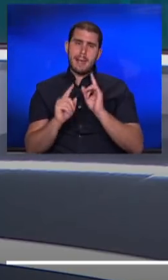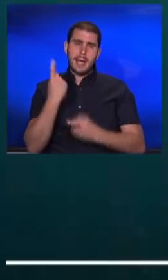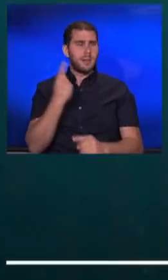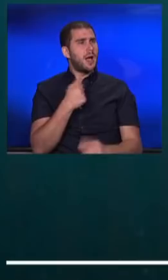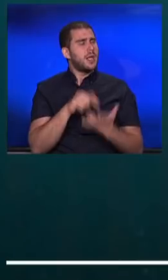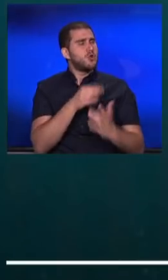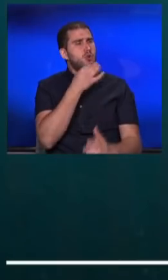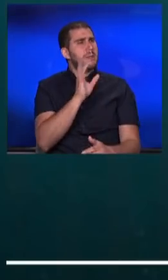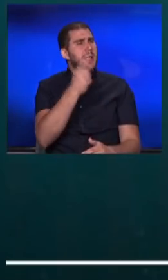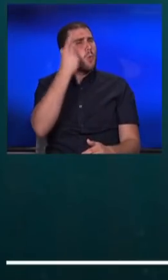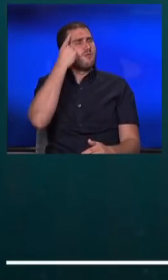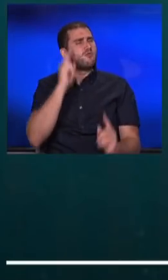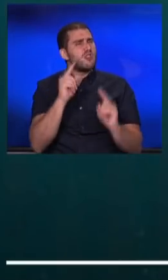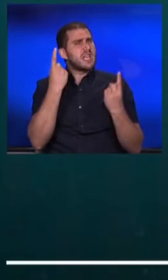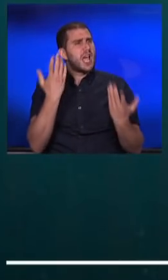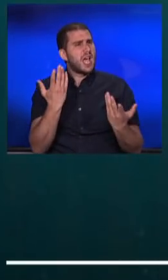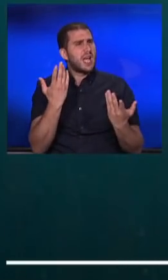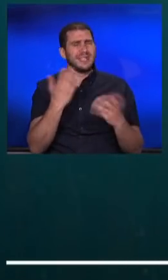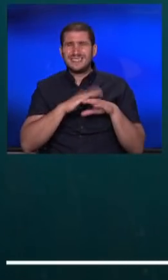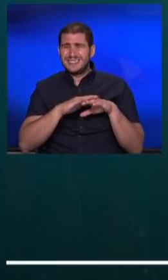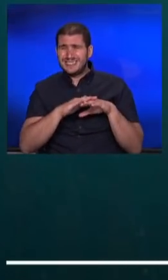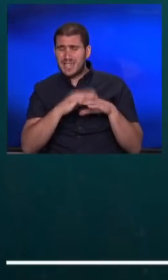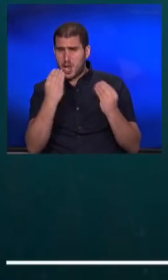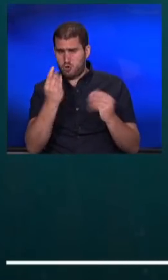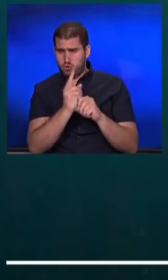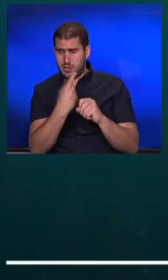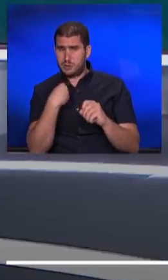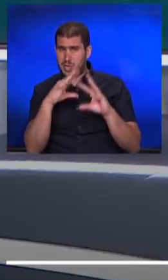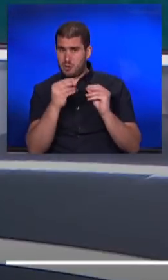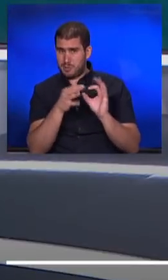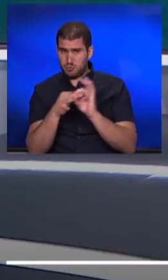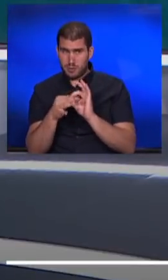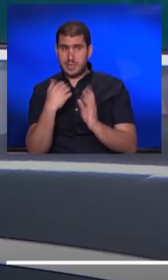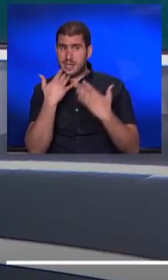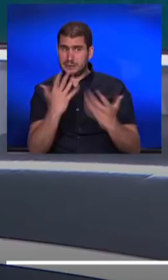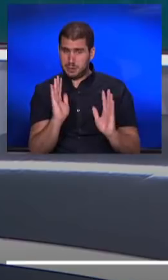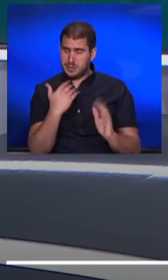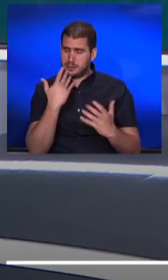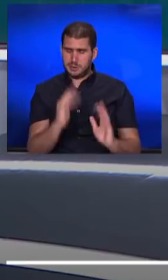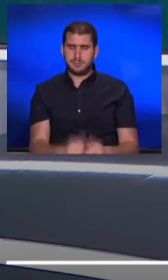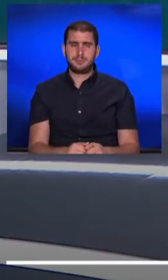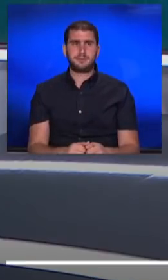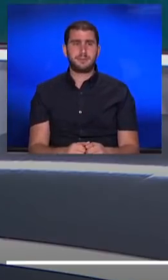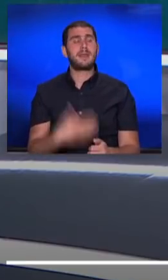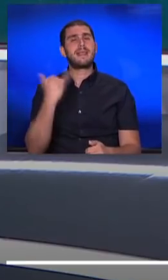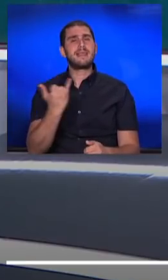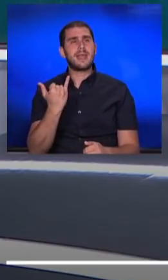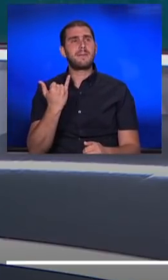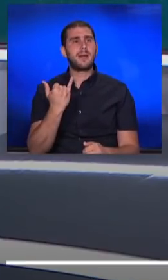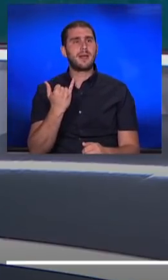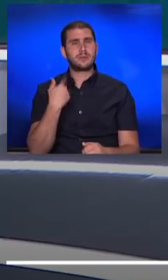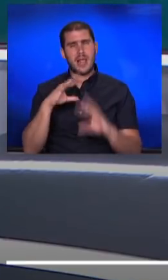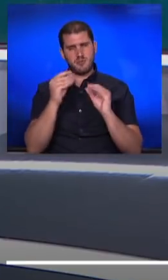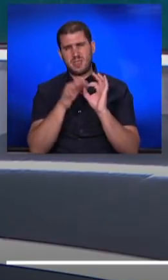שואלת מה אתם חושבים שיקרה פראקטית עם כל אותם אנשים. רגע, רגע, אני אסביר, אני אסביר, אני אסביר. תמיד לצאת, רק להשלים את